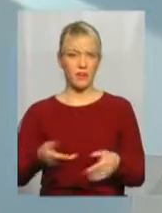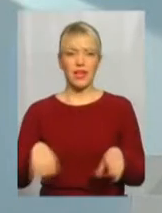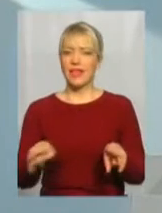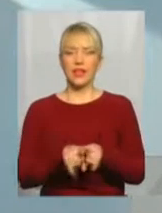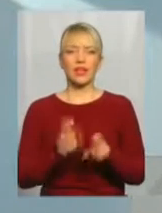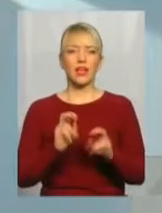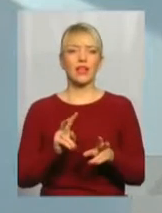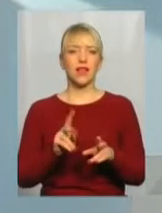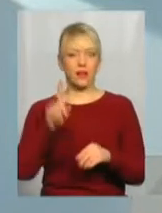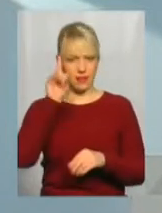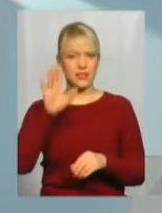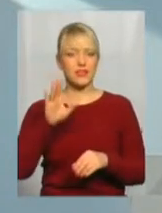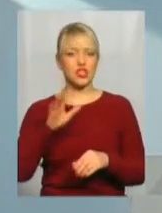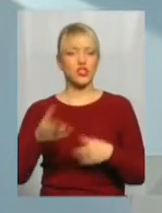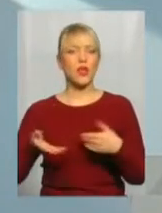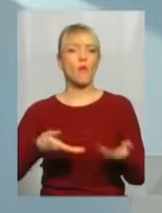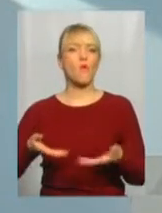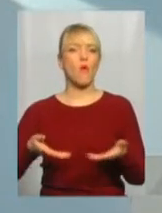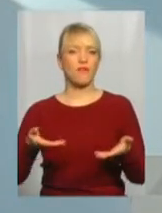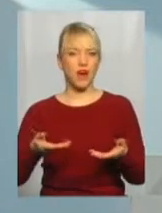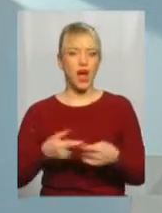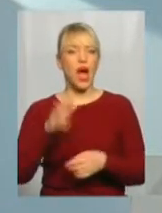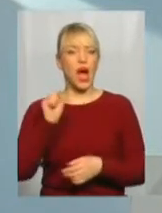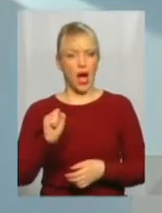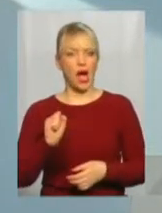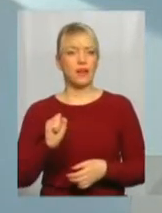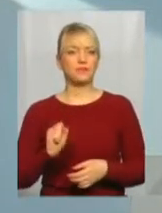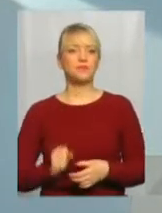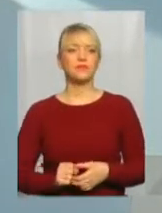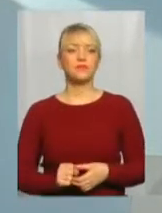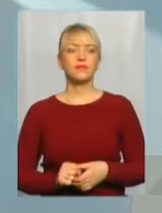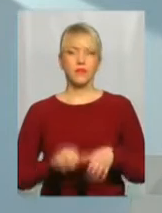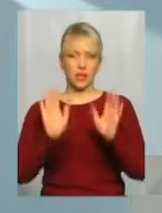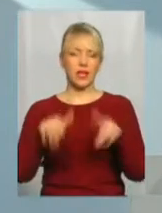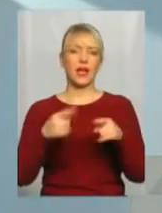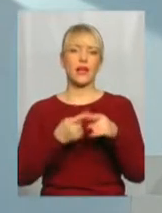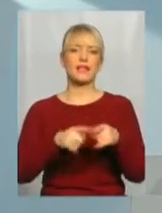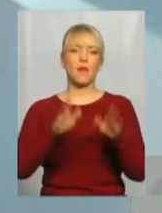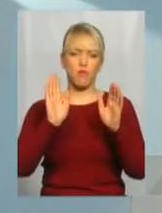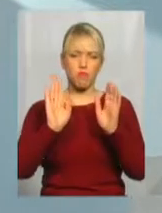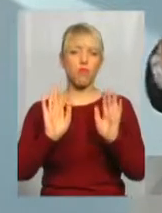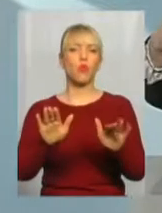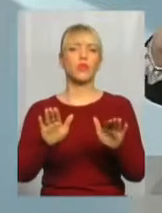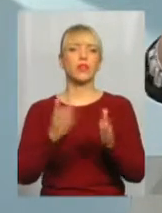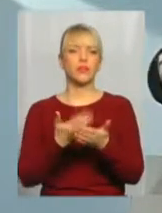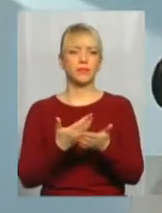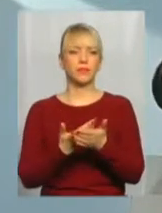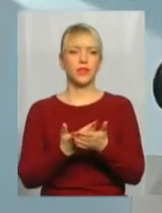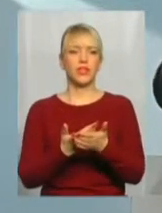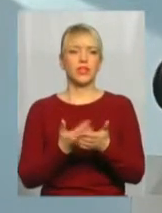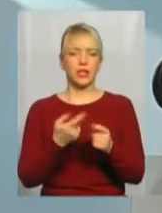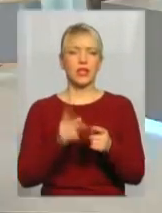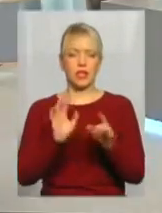класичний бульвар. А нехай це буде, бо такий